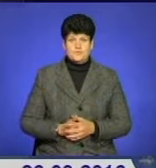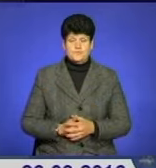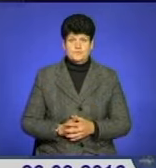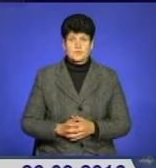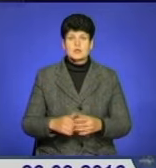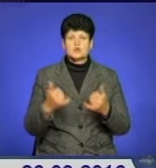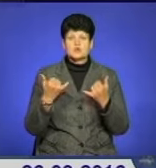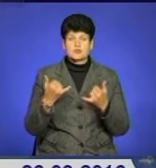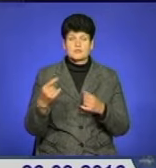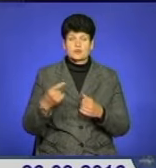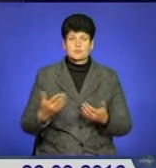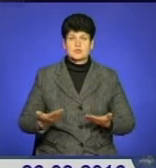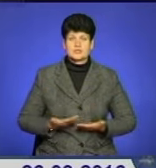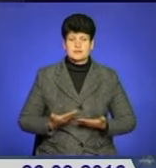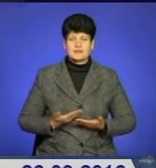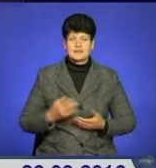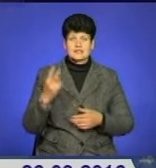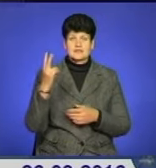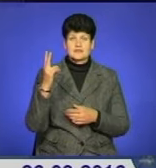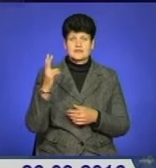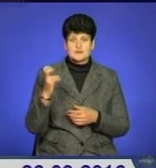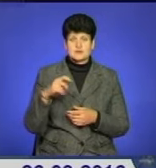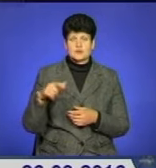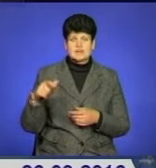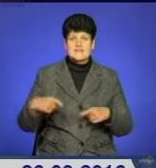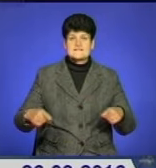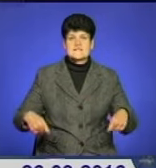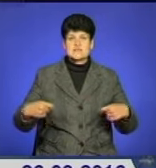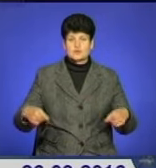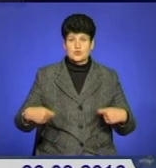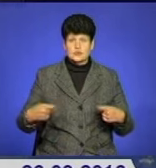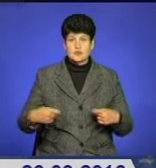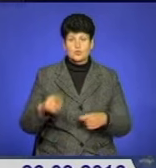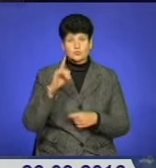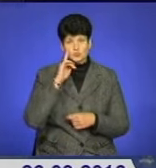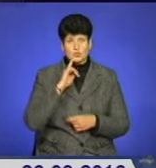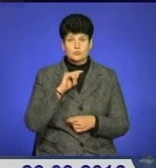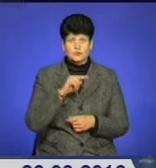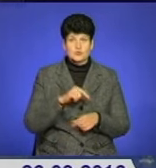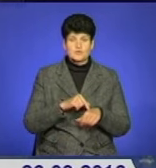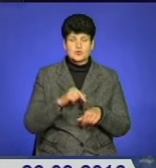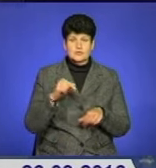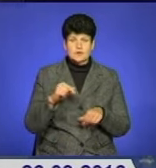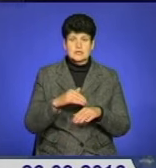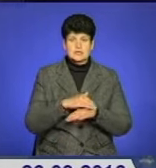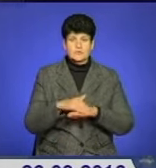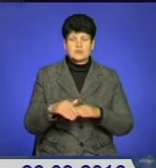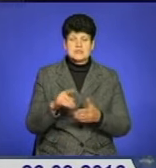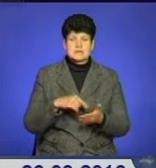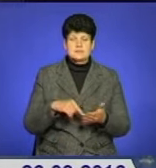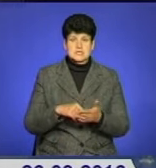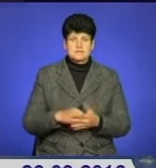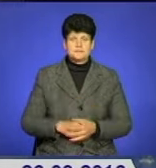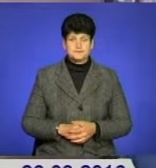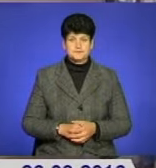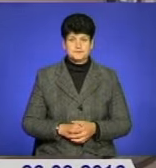Сьогодні у Тернополі проживають майже дві сотні інвалідів-візочників. Та чи комфортно почуваються вони на вулицях міста, дізнавалася Любов